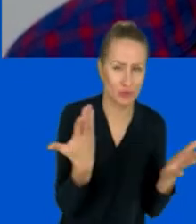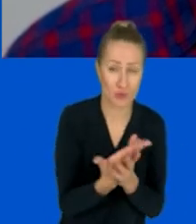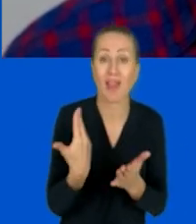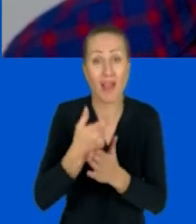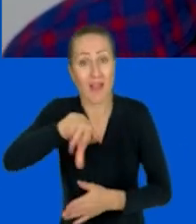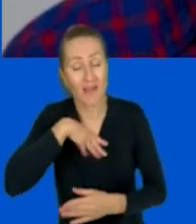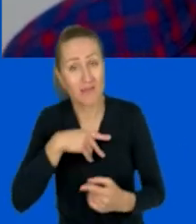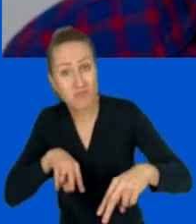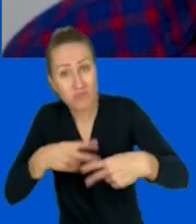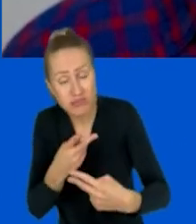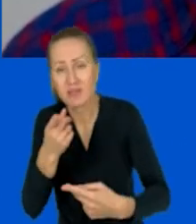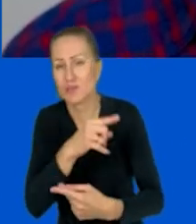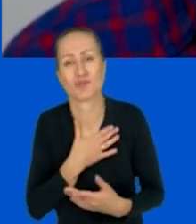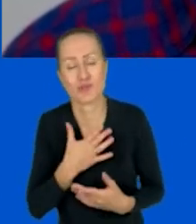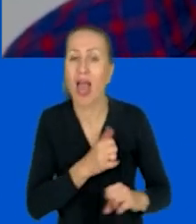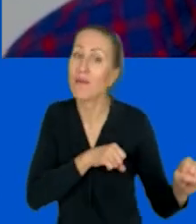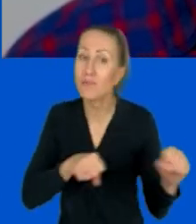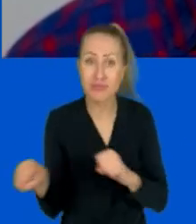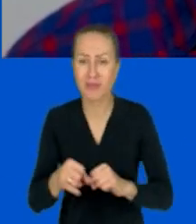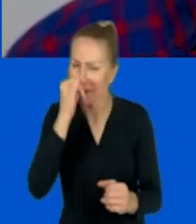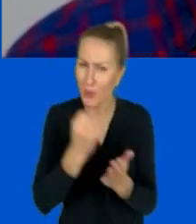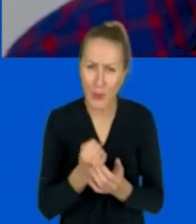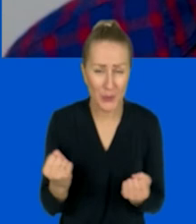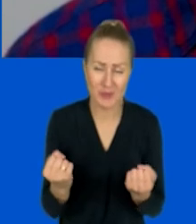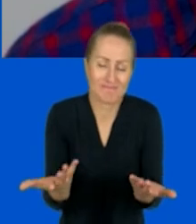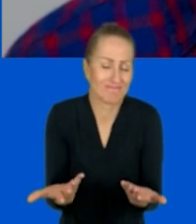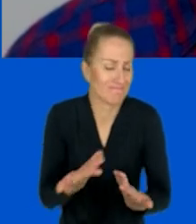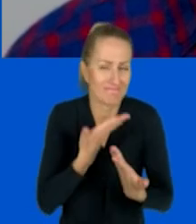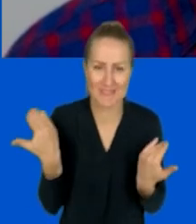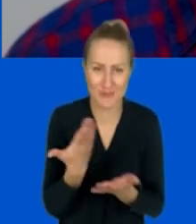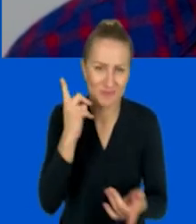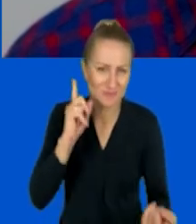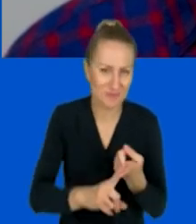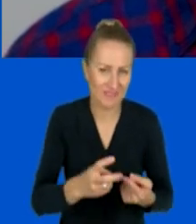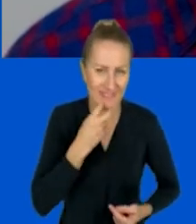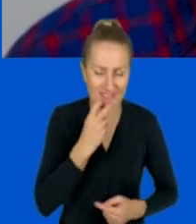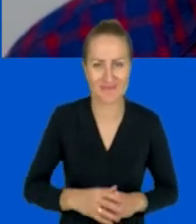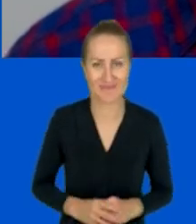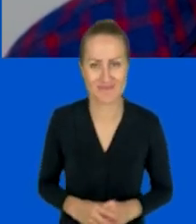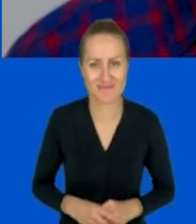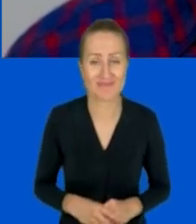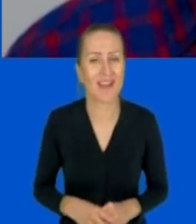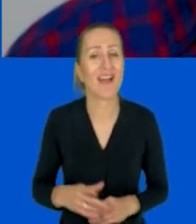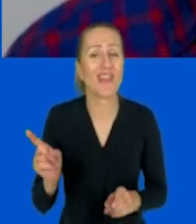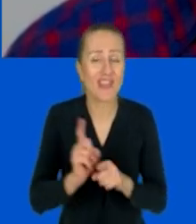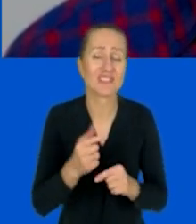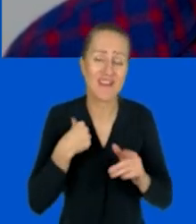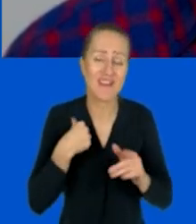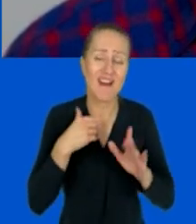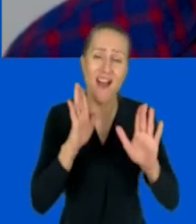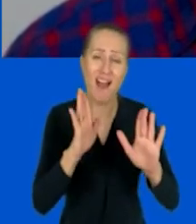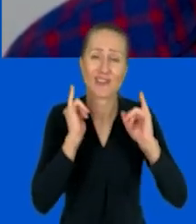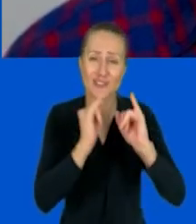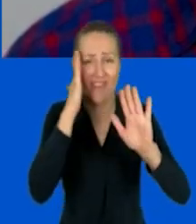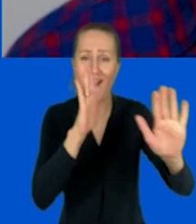spotkania nie będą tak wydajni i nie będą chcieli tak mocno uczestniczyć. I to też trzeba im wybaczyć. Trzeba